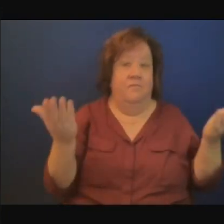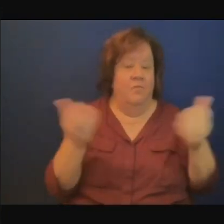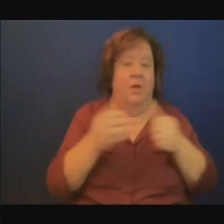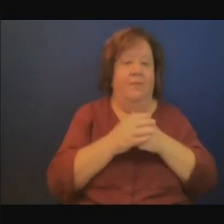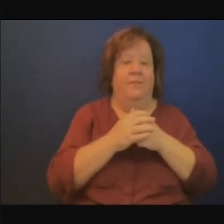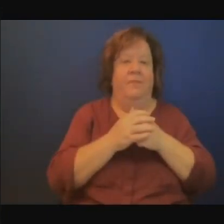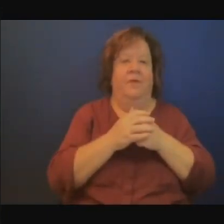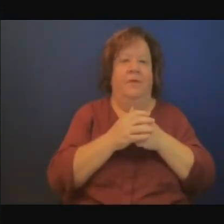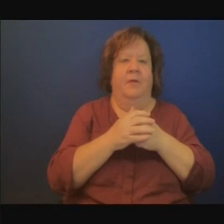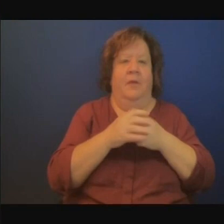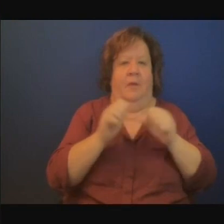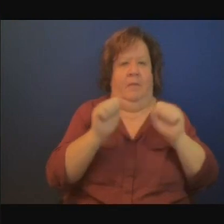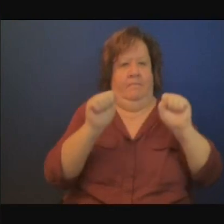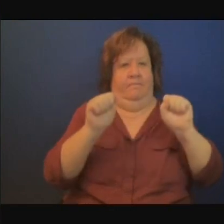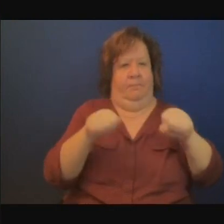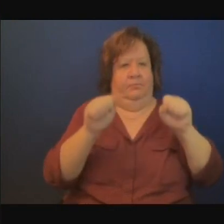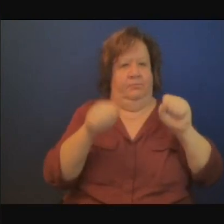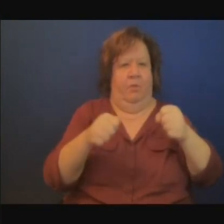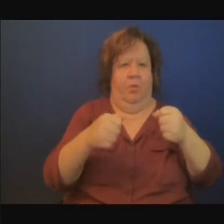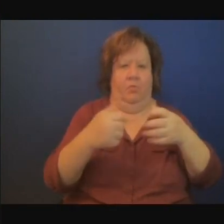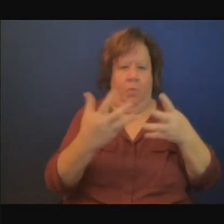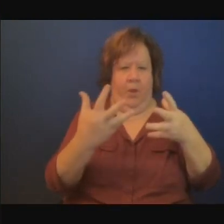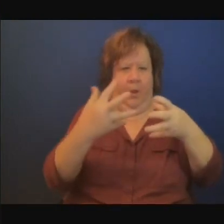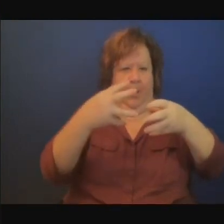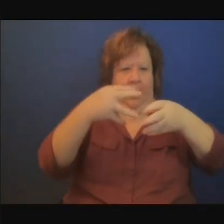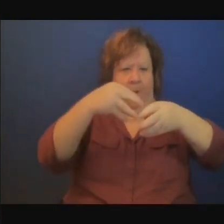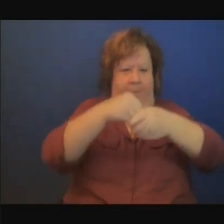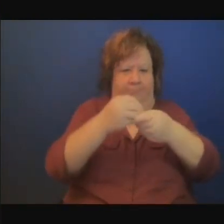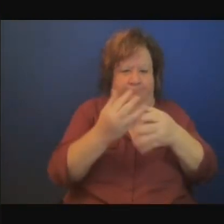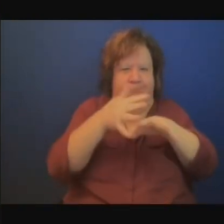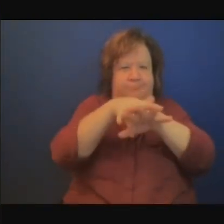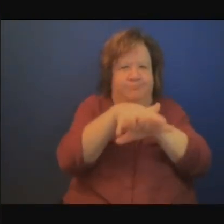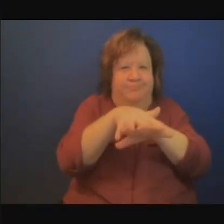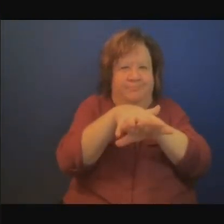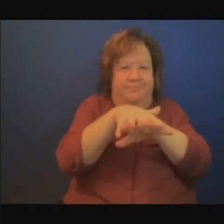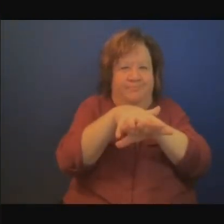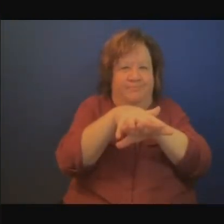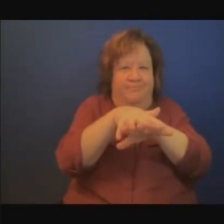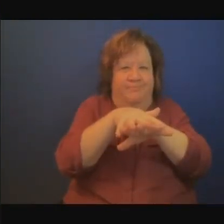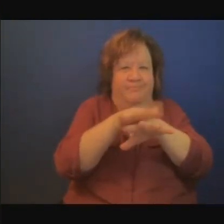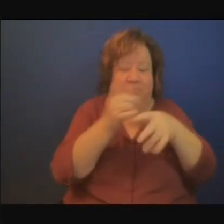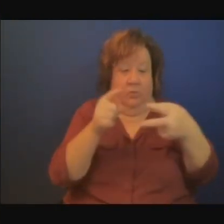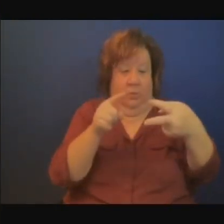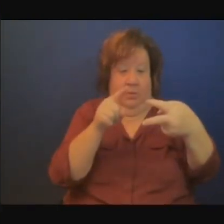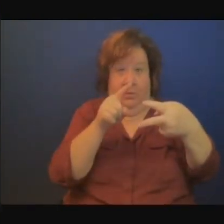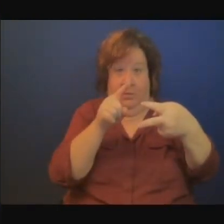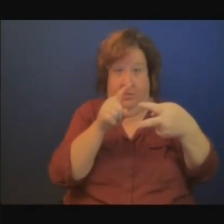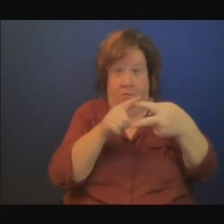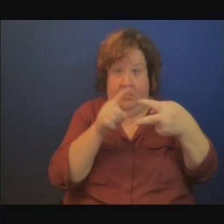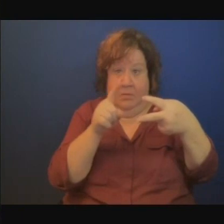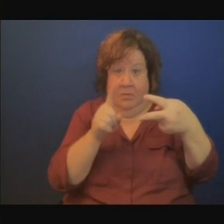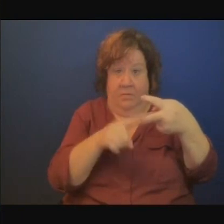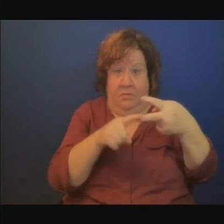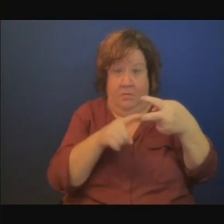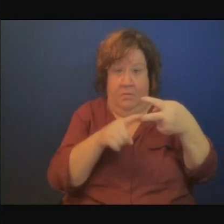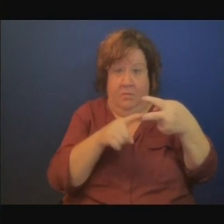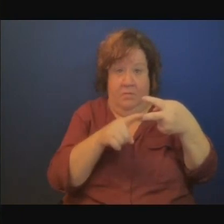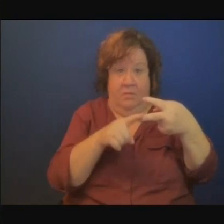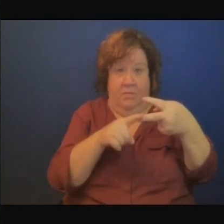ces contraintes nous ne pourrons pas atteindre nos objectifs les objectifs mentionnés par de nombreux pays dans leur CDN